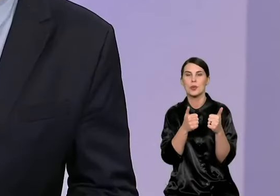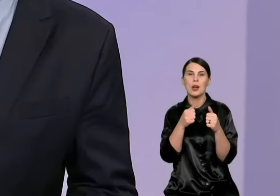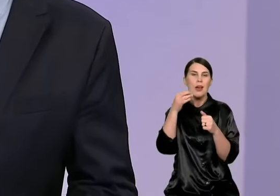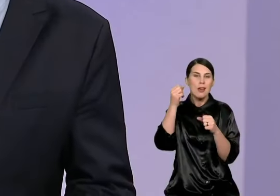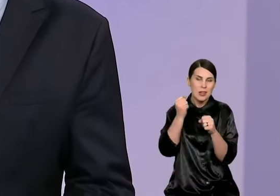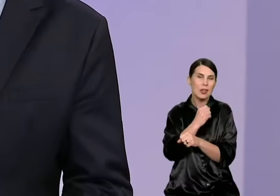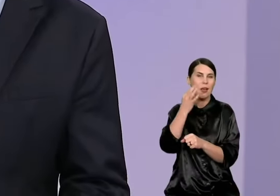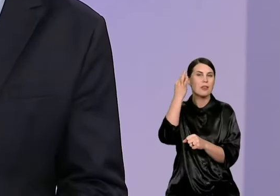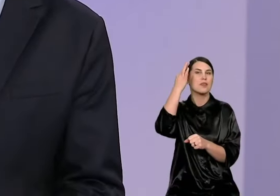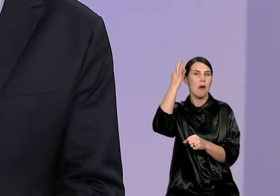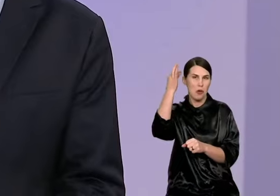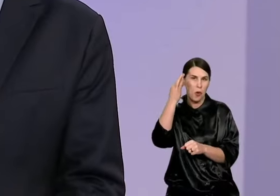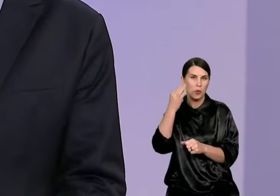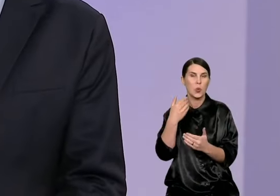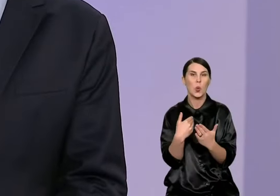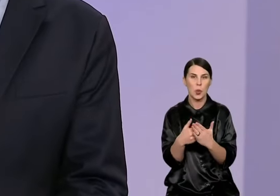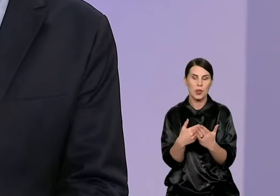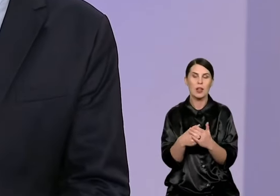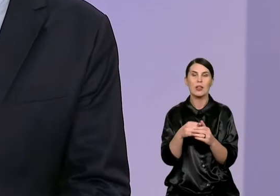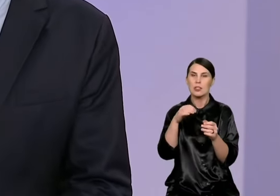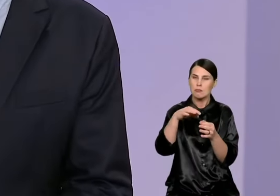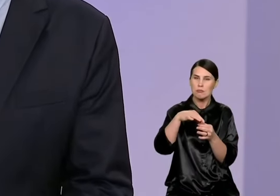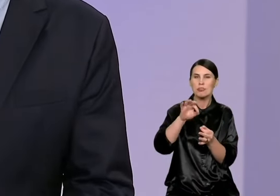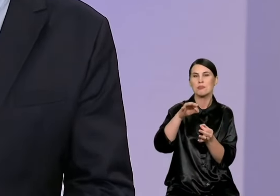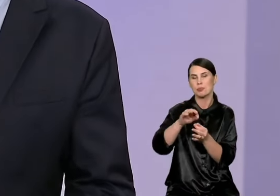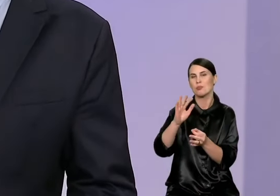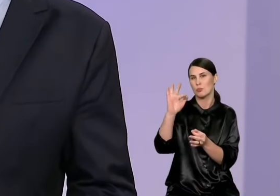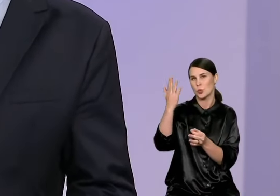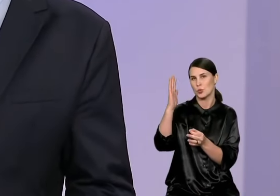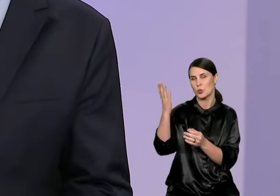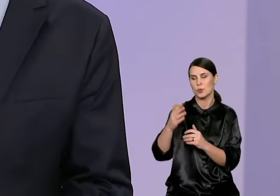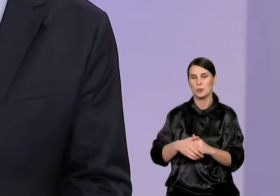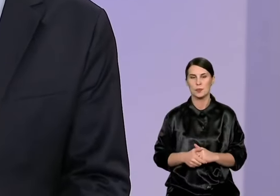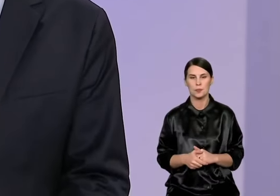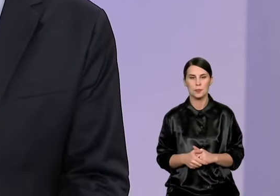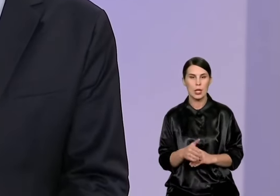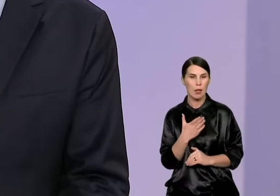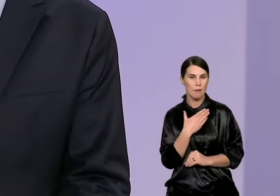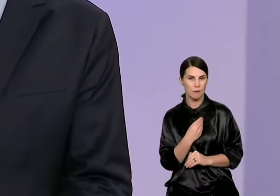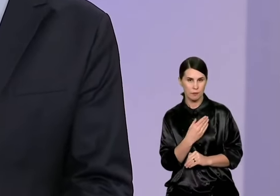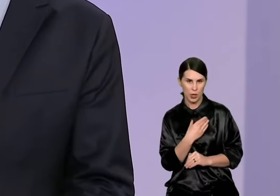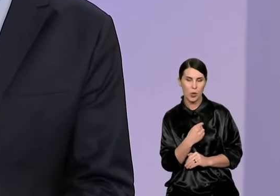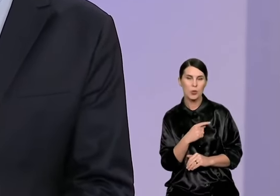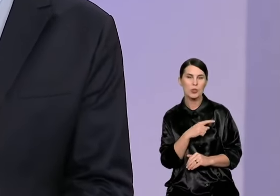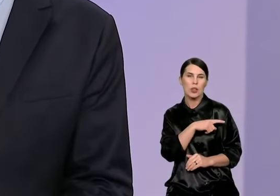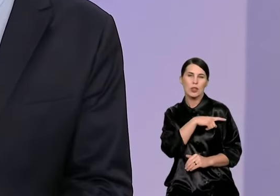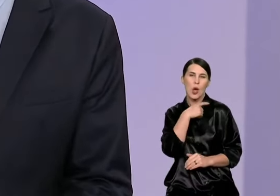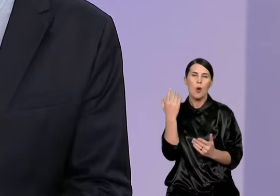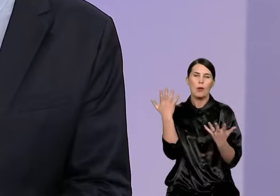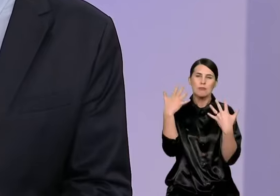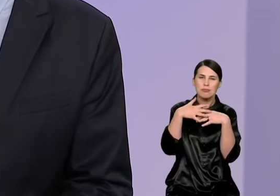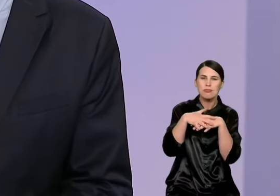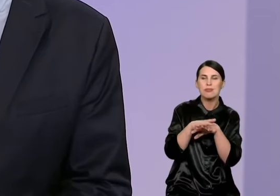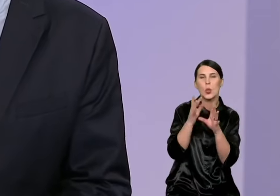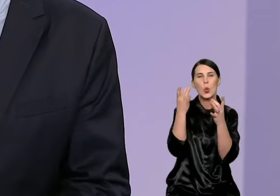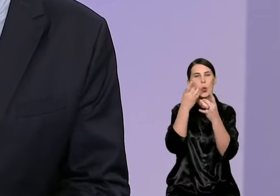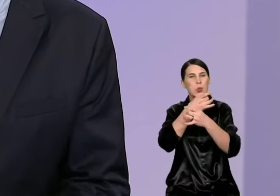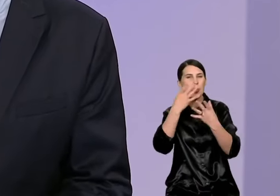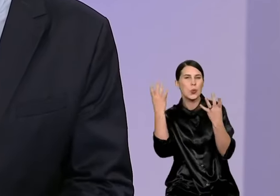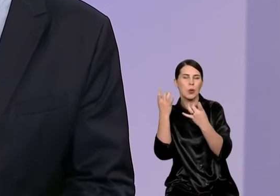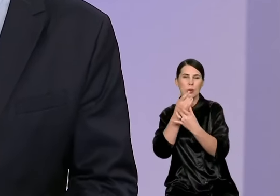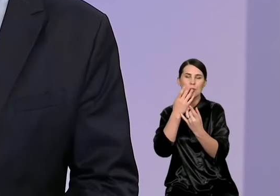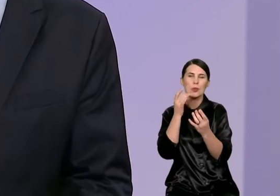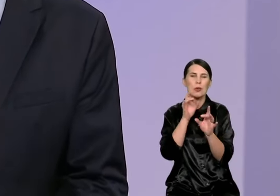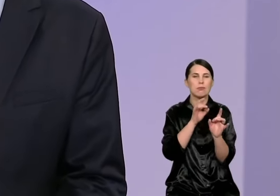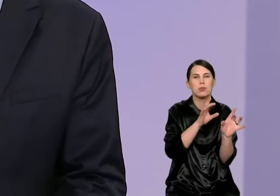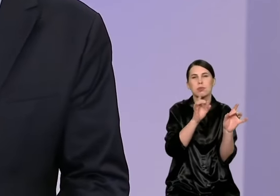Ir dibendro pobūdžio, bet liko nepasatyta. Aš manau, kad labai daug kalbam apie tai, koks Vilnius daudė kultūrinis ir tai tiesa, bet norėtųsi, kad Vilnius savo